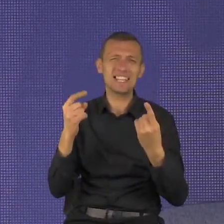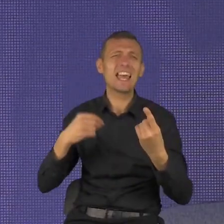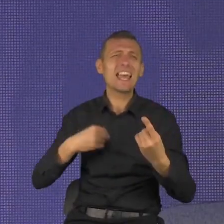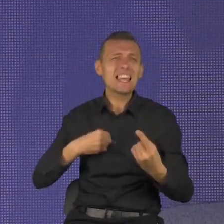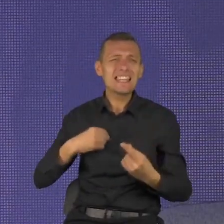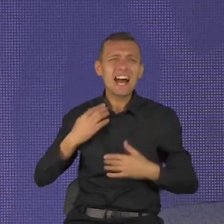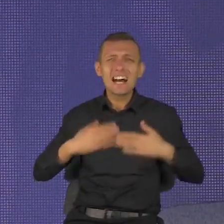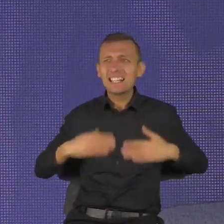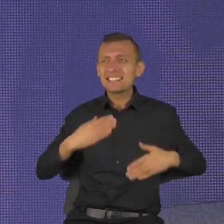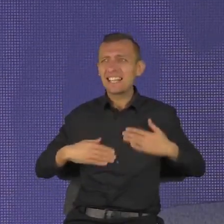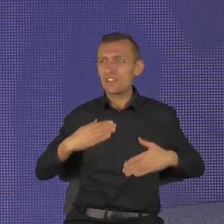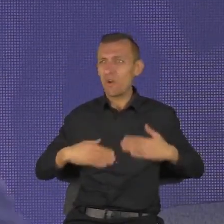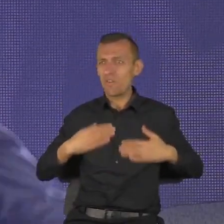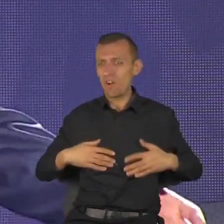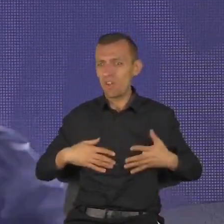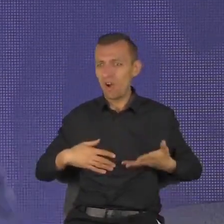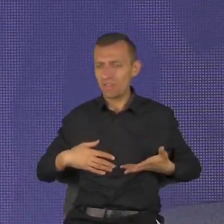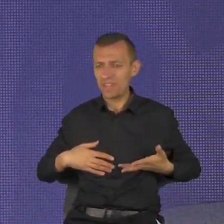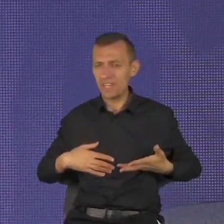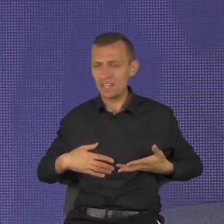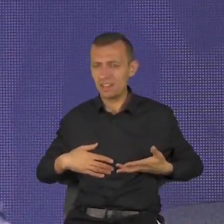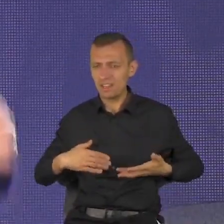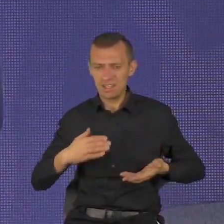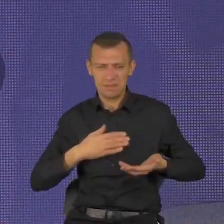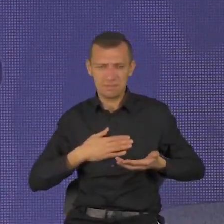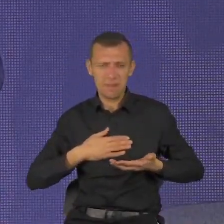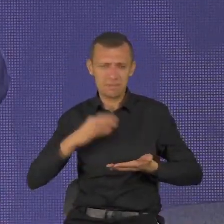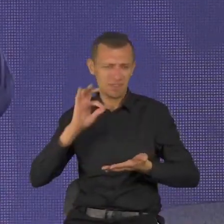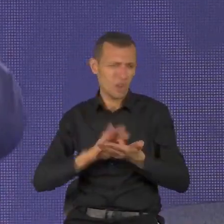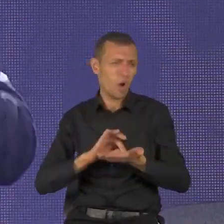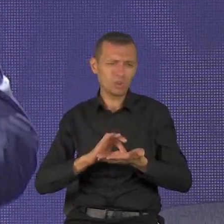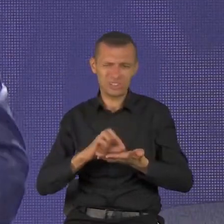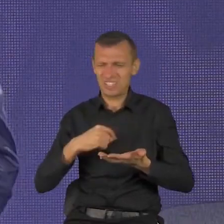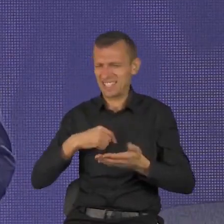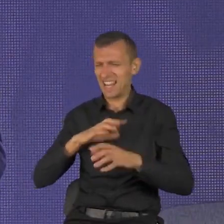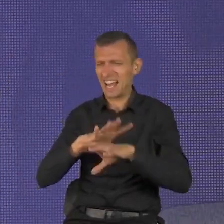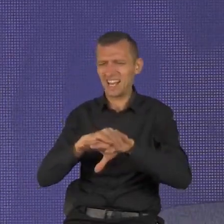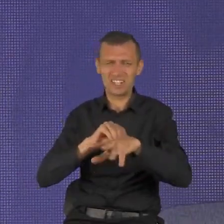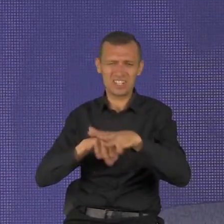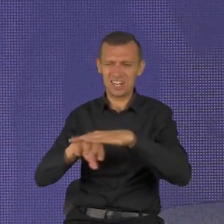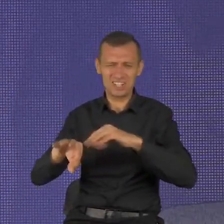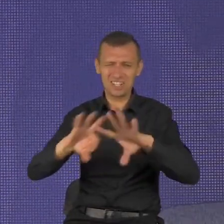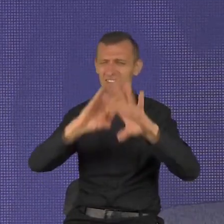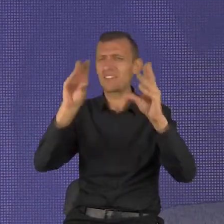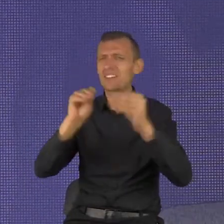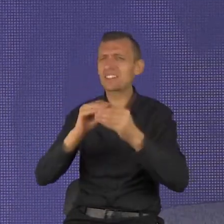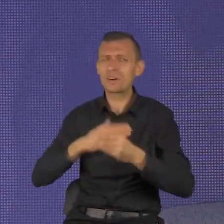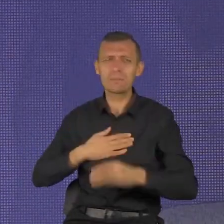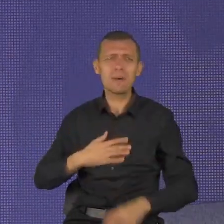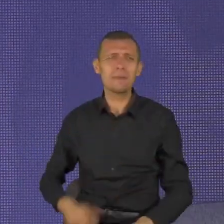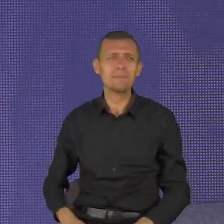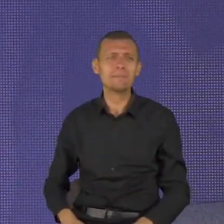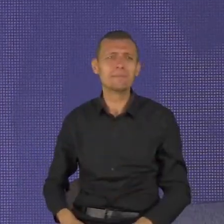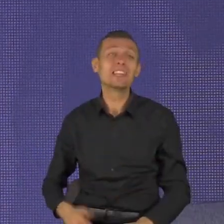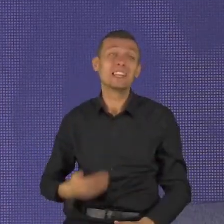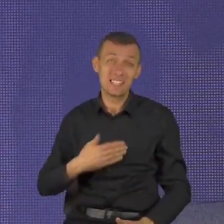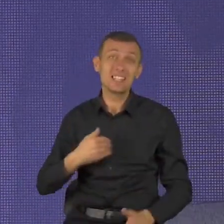być szczęśliwym. W wielu pieśniach o tym śpiewamy. Kiedy się tego nauczysz,